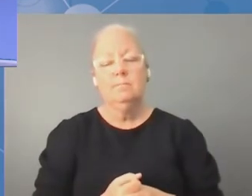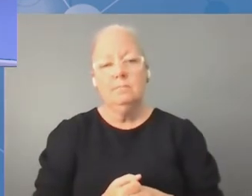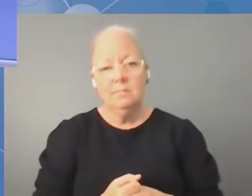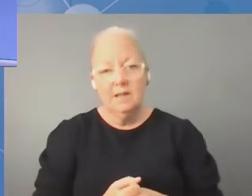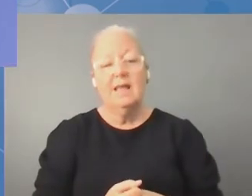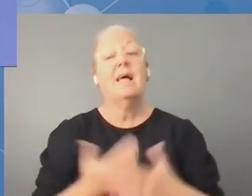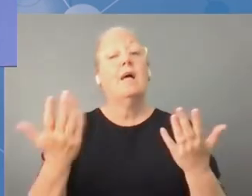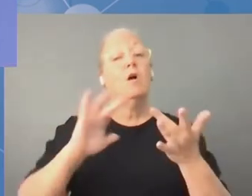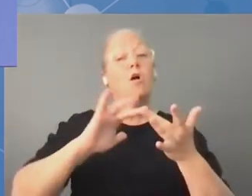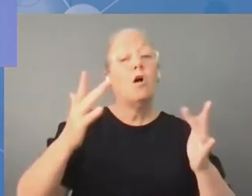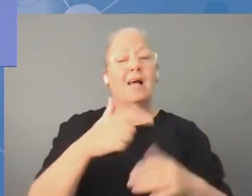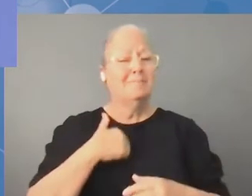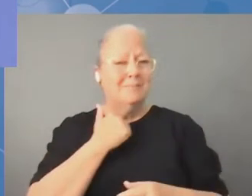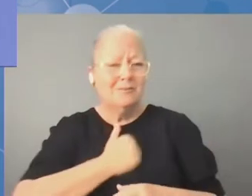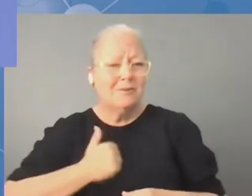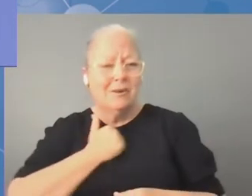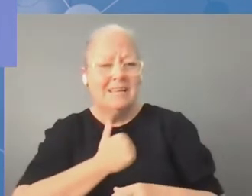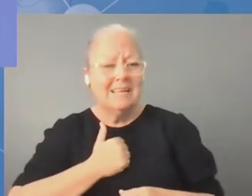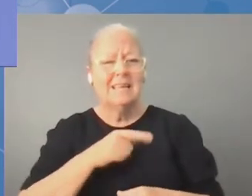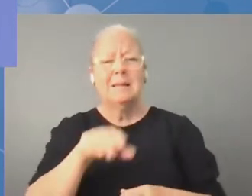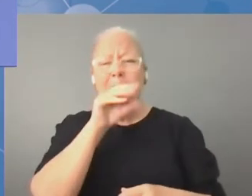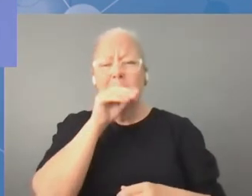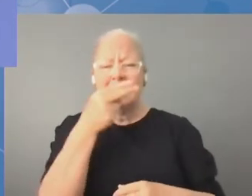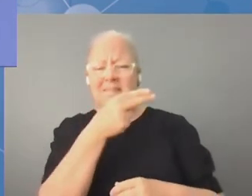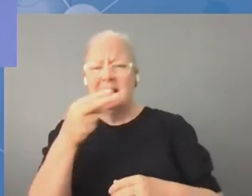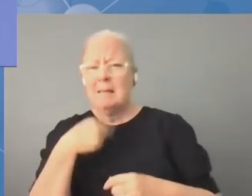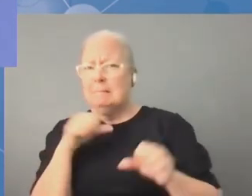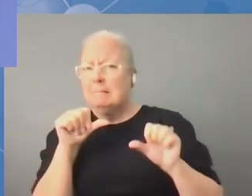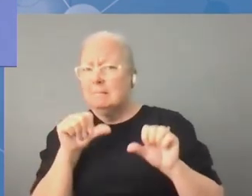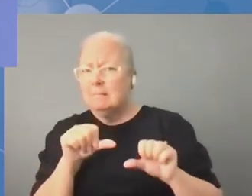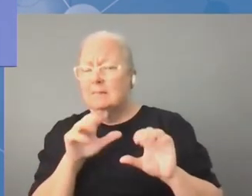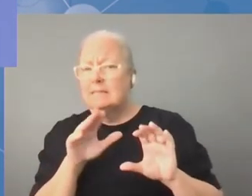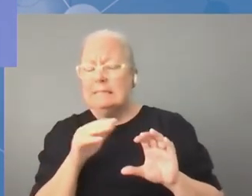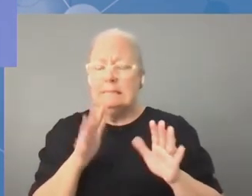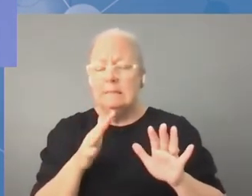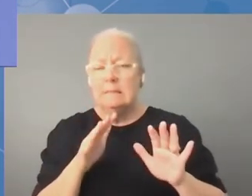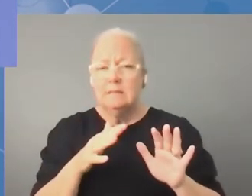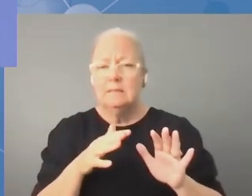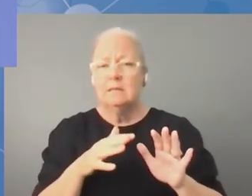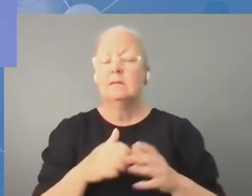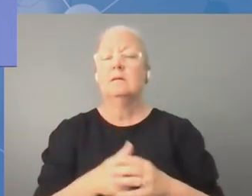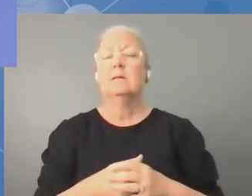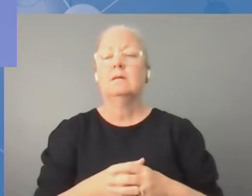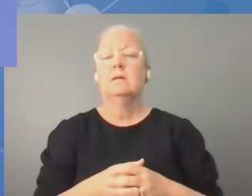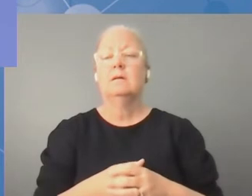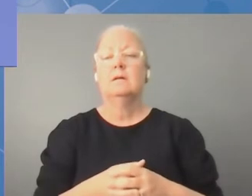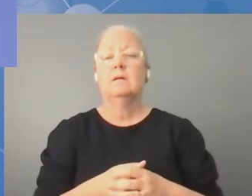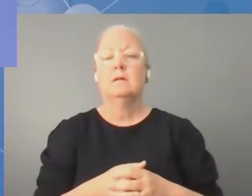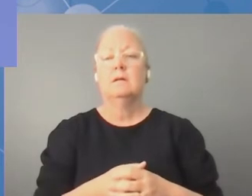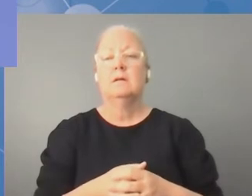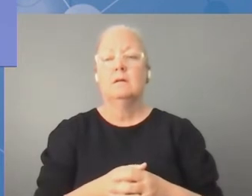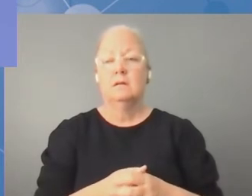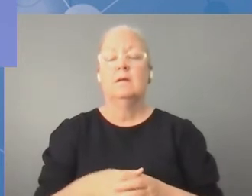Przenosimy się teraz online. I z góry przepraszam, jeżeli będę błędnie wymawiał nazwiska.